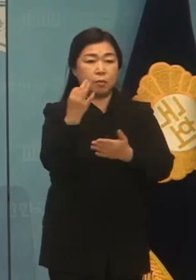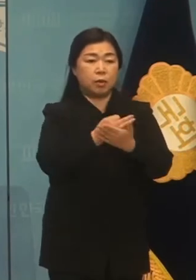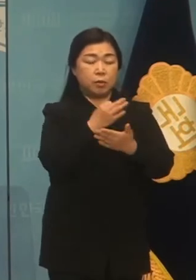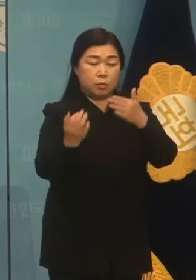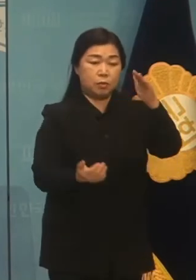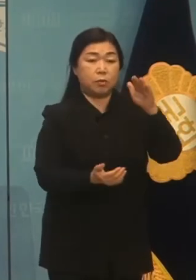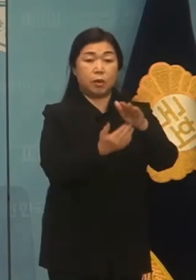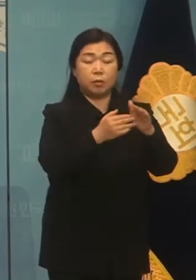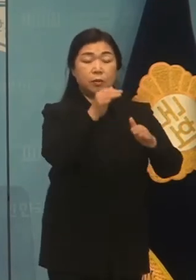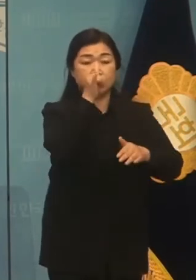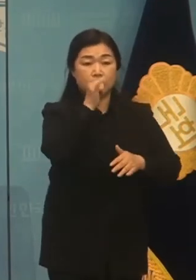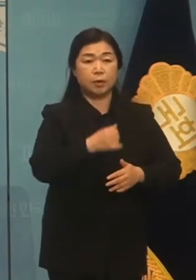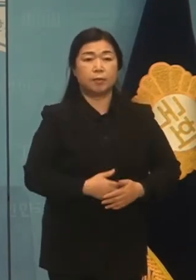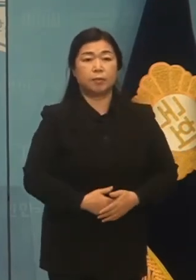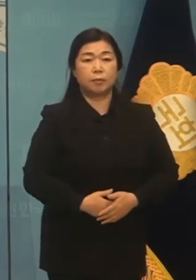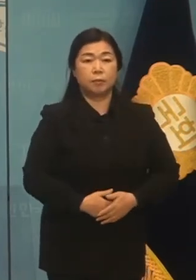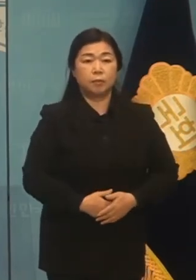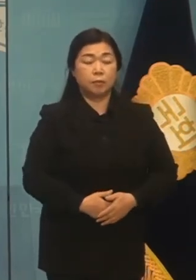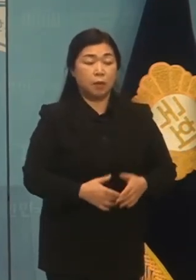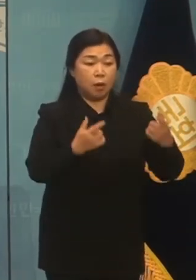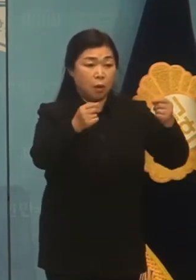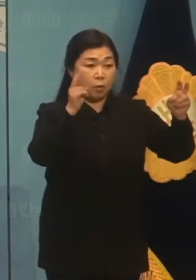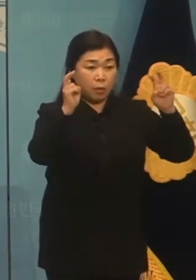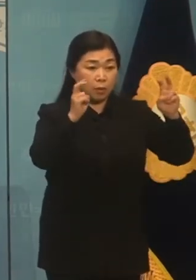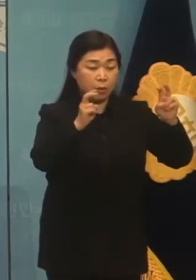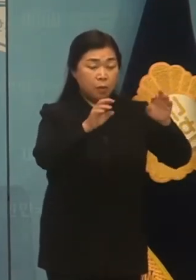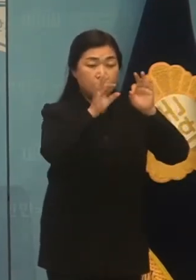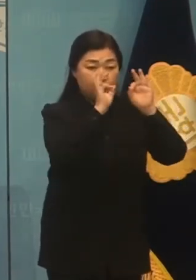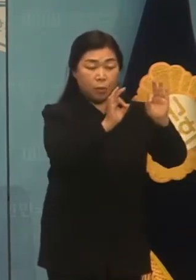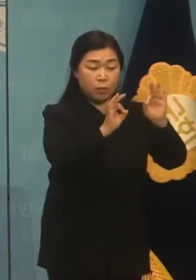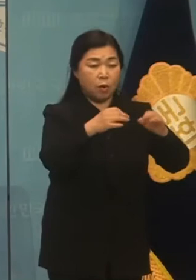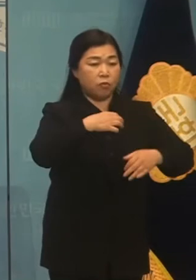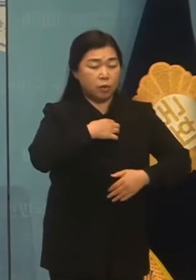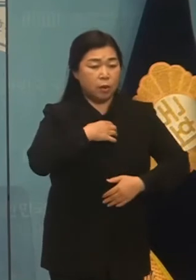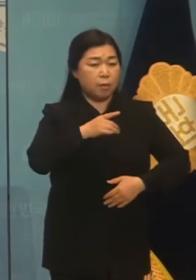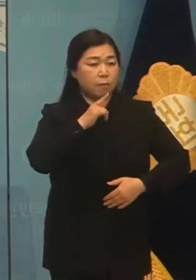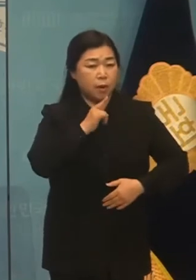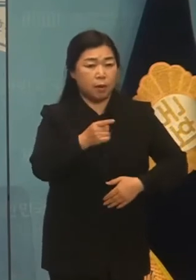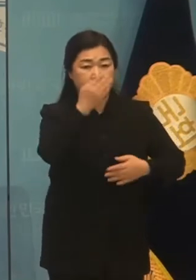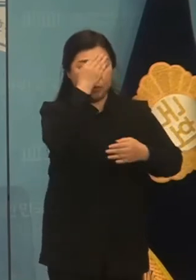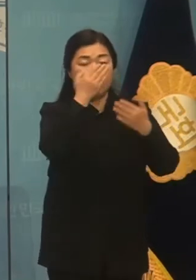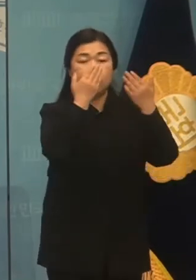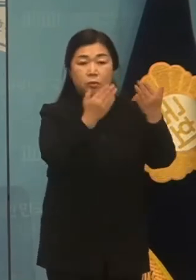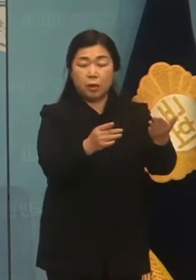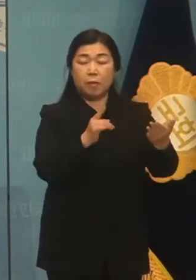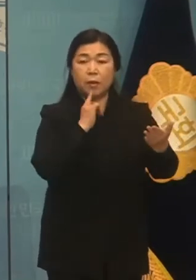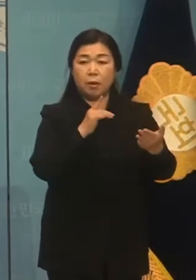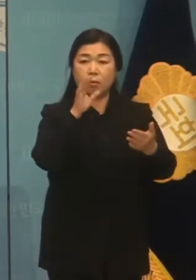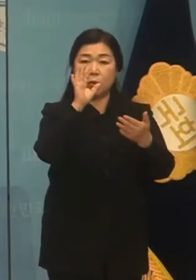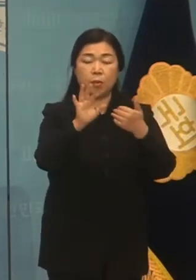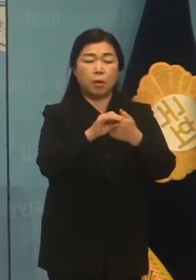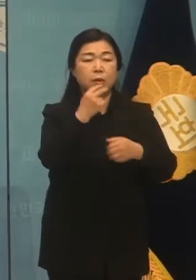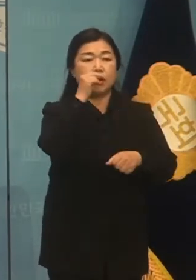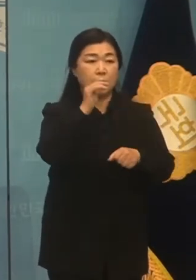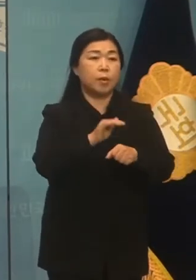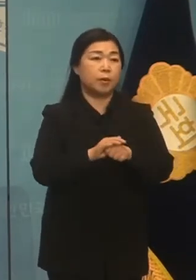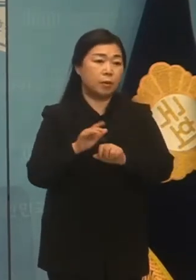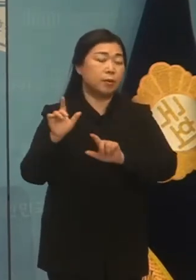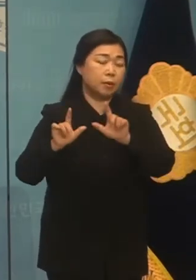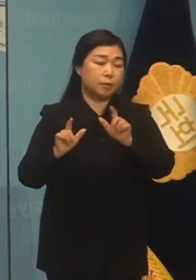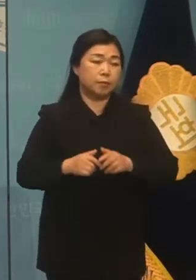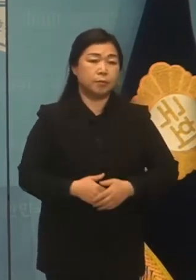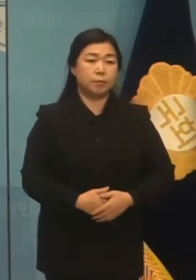달성하였습니다. 이런 기업을 두고 위기를 논은하며 사면을 언급하는 것을 보니 어처구니가 없습니다.